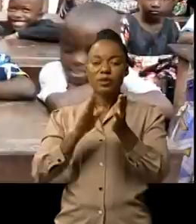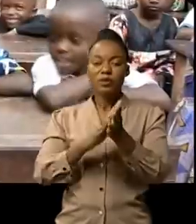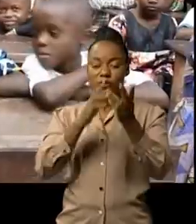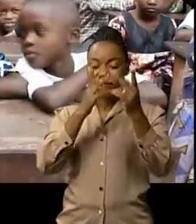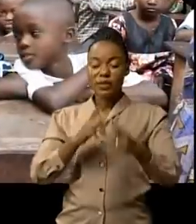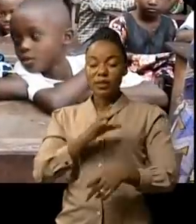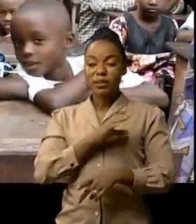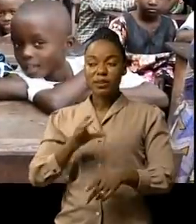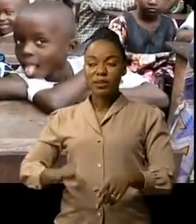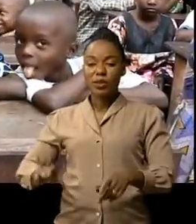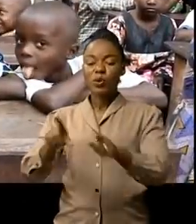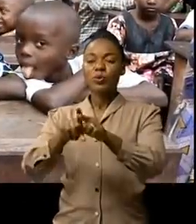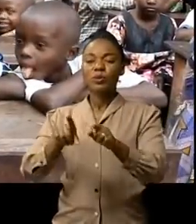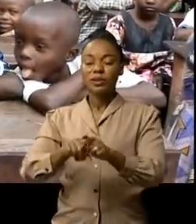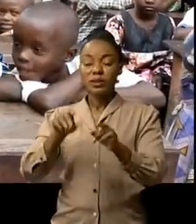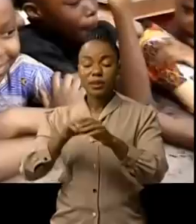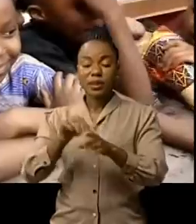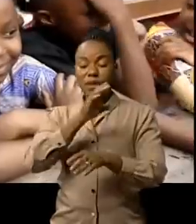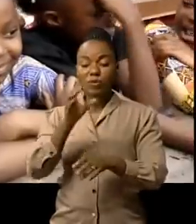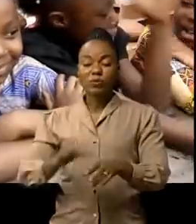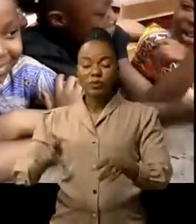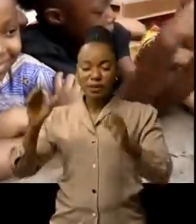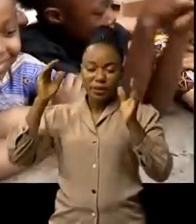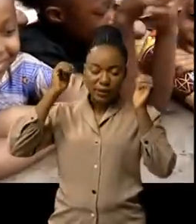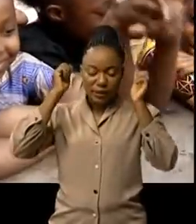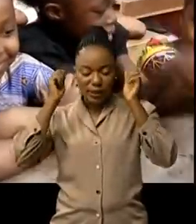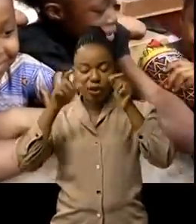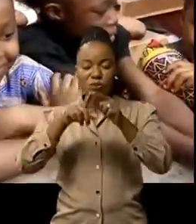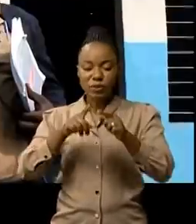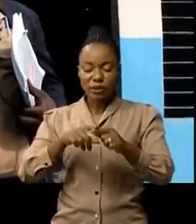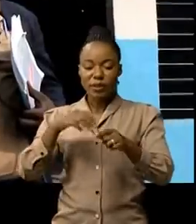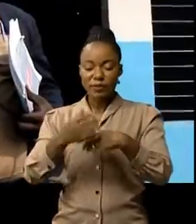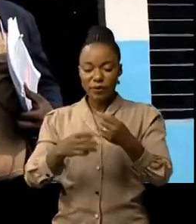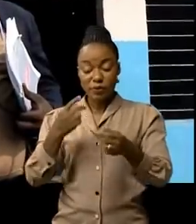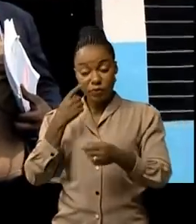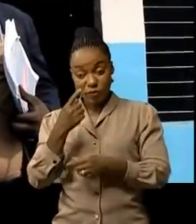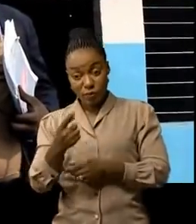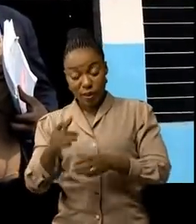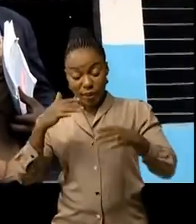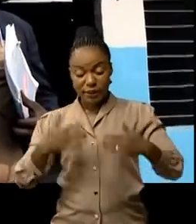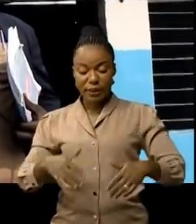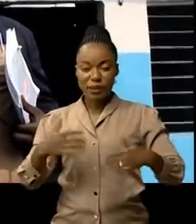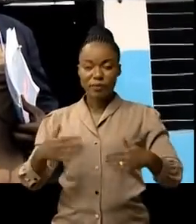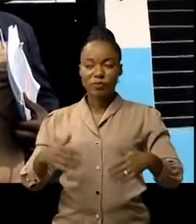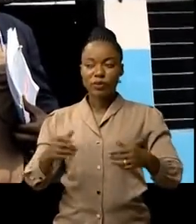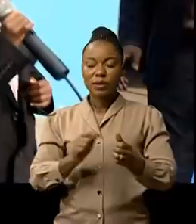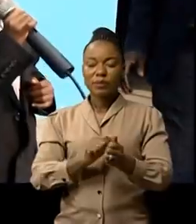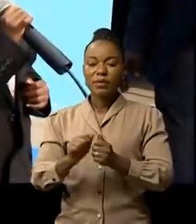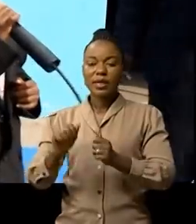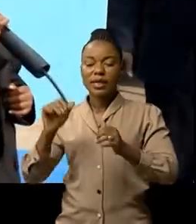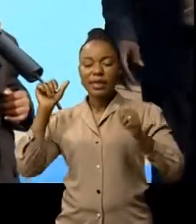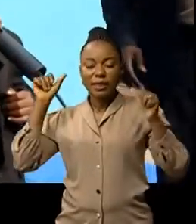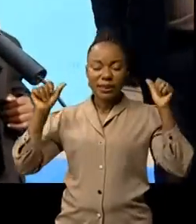de Christ à Mikonga dans la commune de l'Anseline a voulu marquer d'une pierre blanche cette cérémonie notamment par des scénètes